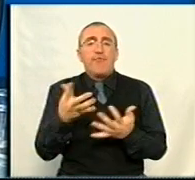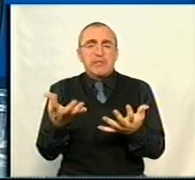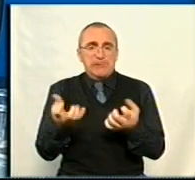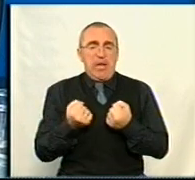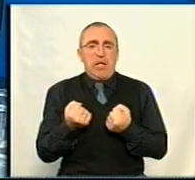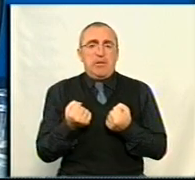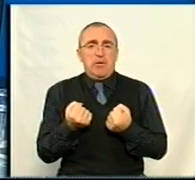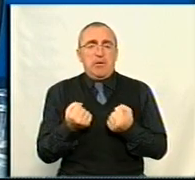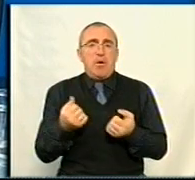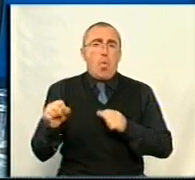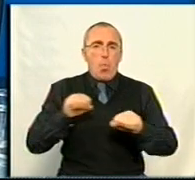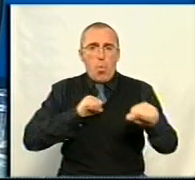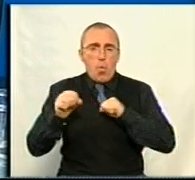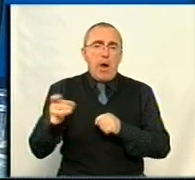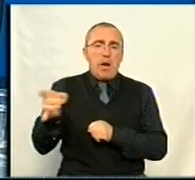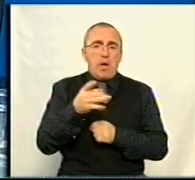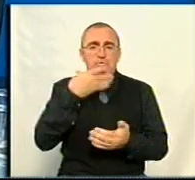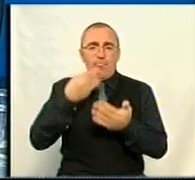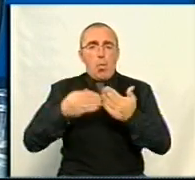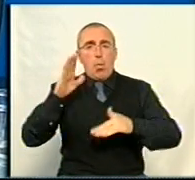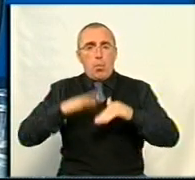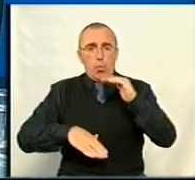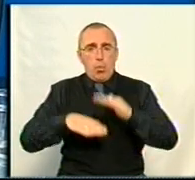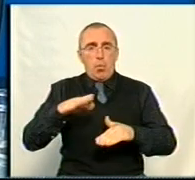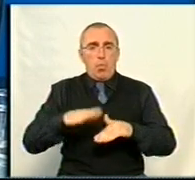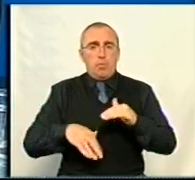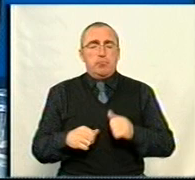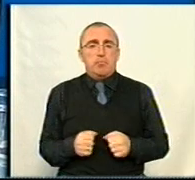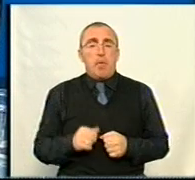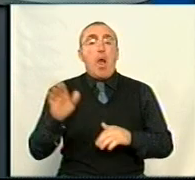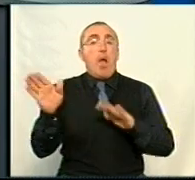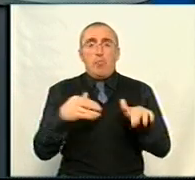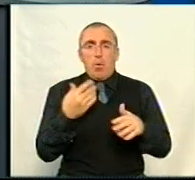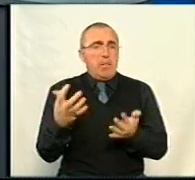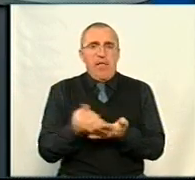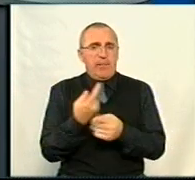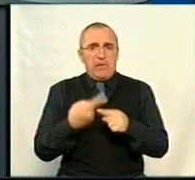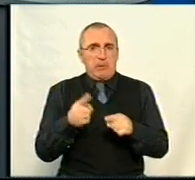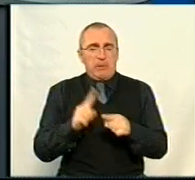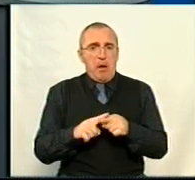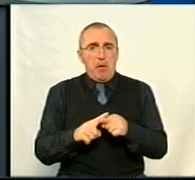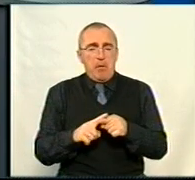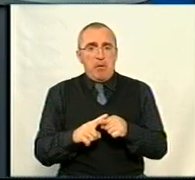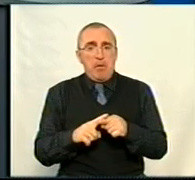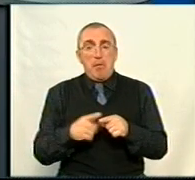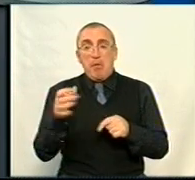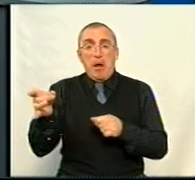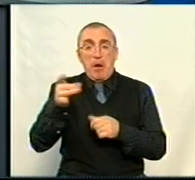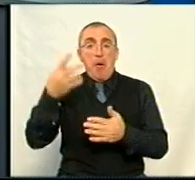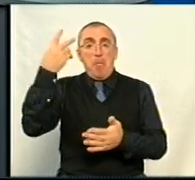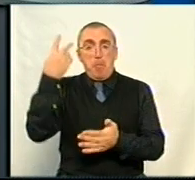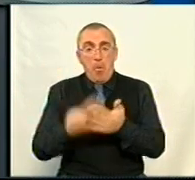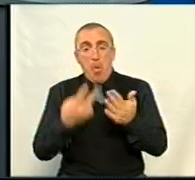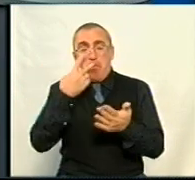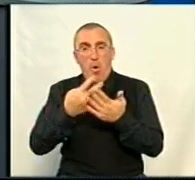управління районами свої руки, очевидити команду. а потім не вийде так, що певний район провалить